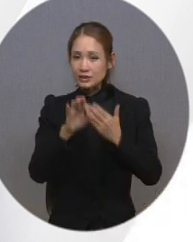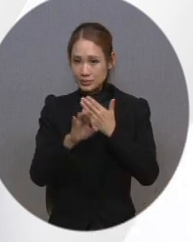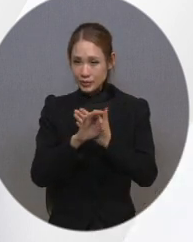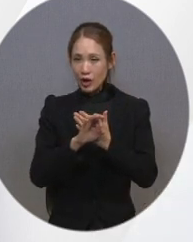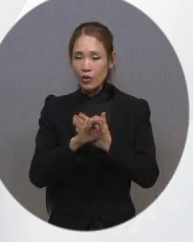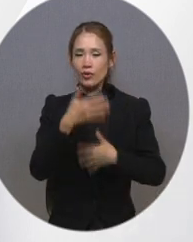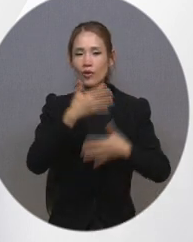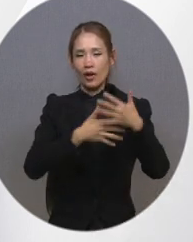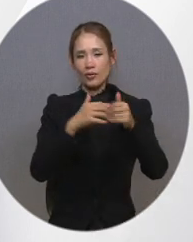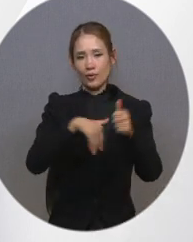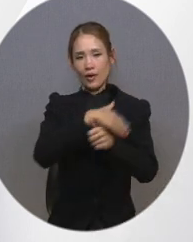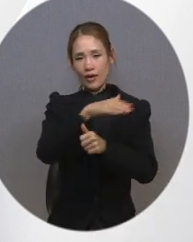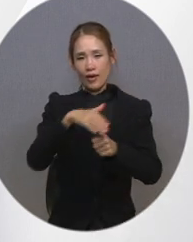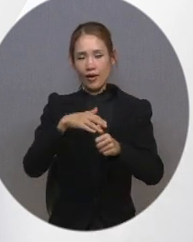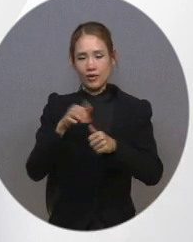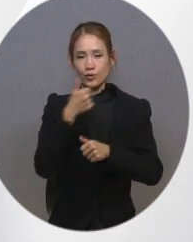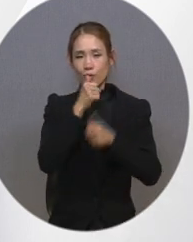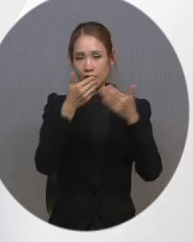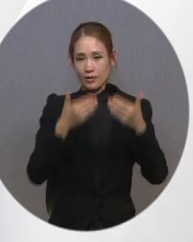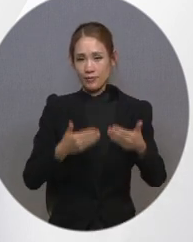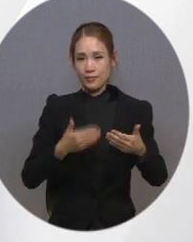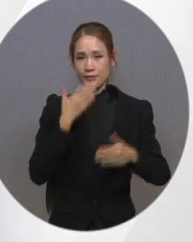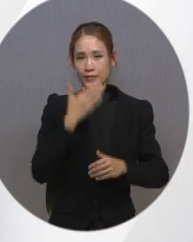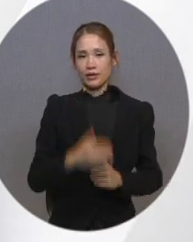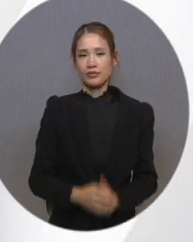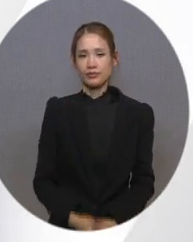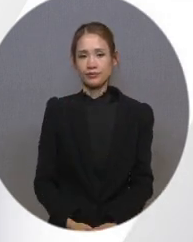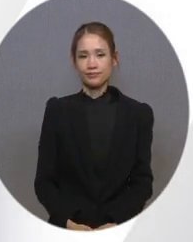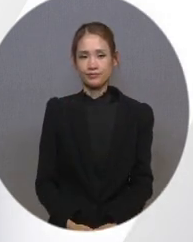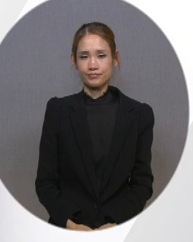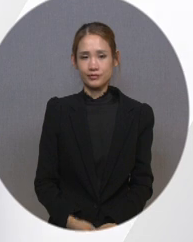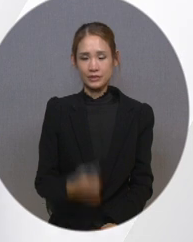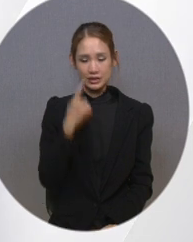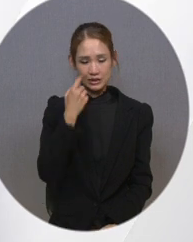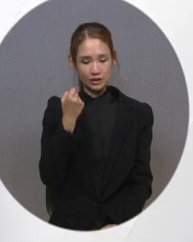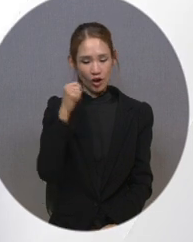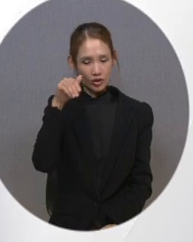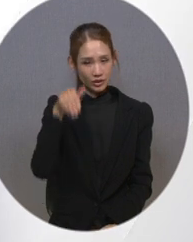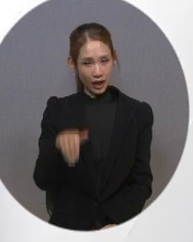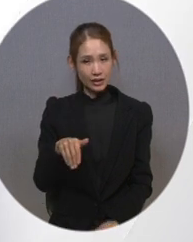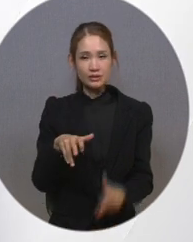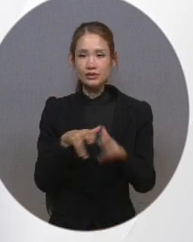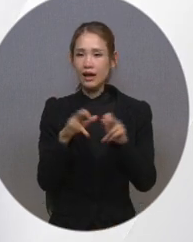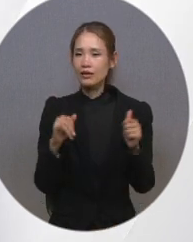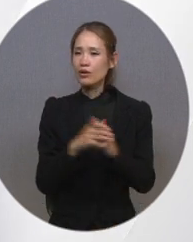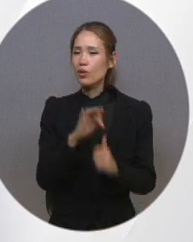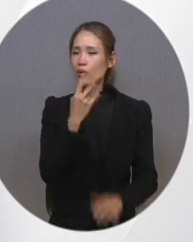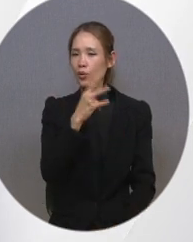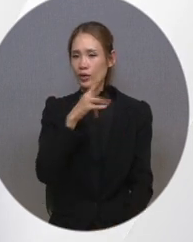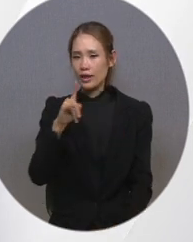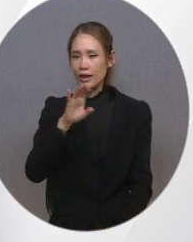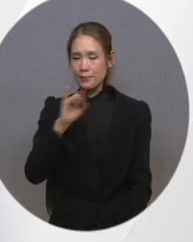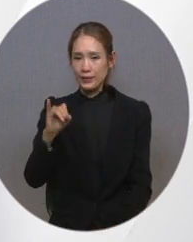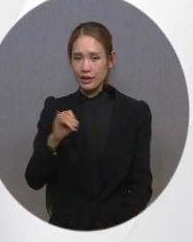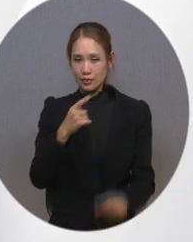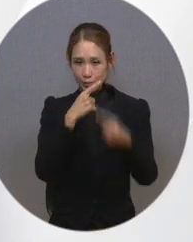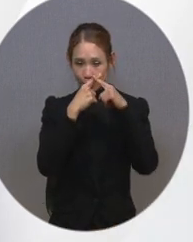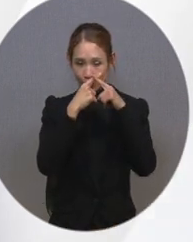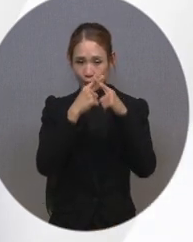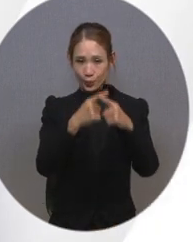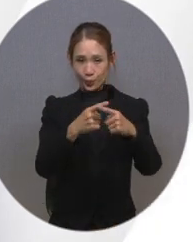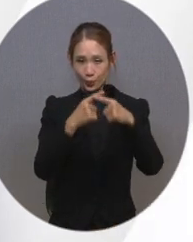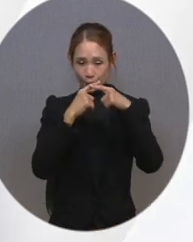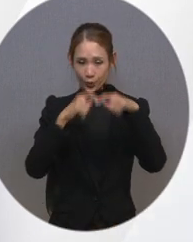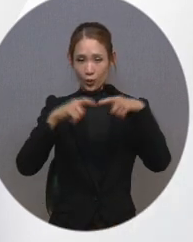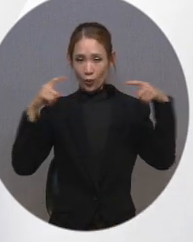상황을 음성으로 안내받을 수 있습니다. 또한 저시력 장애인용 고대비 설정, 포커스 확대는 설정